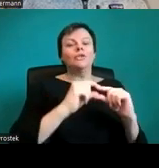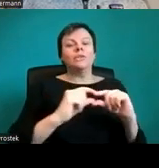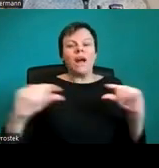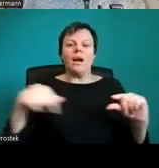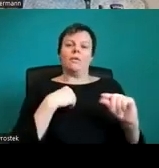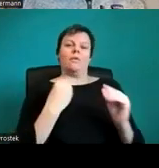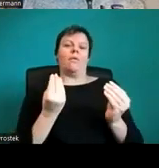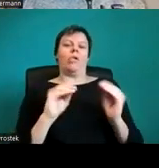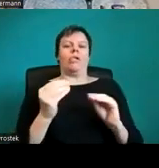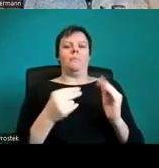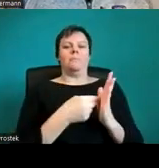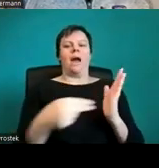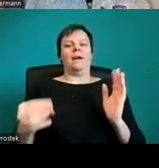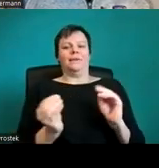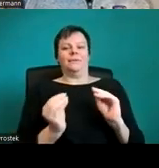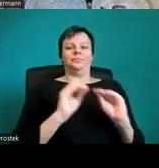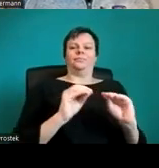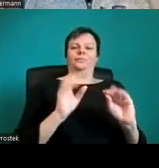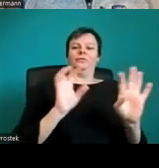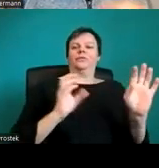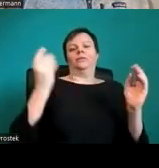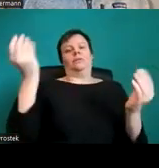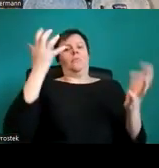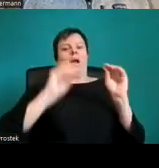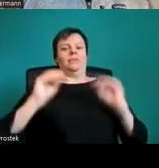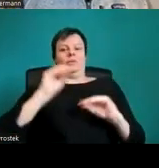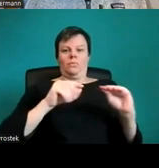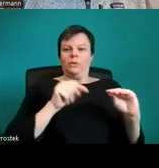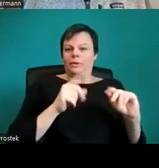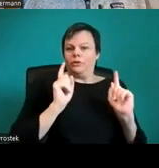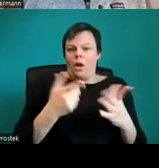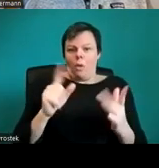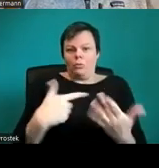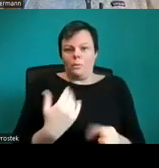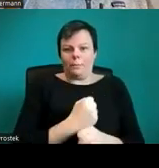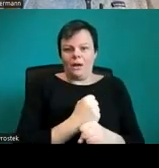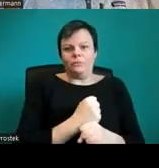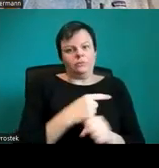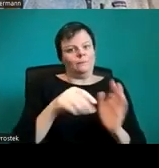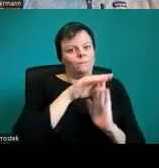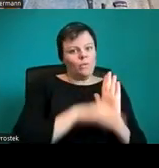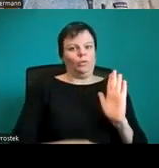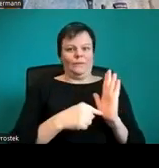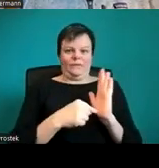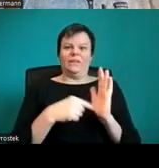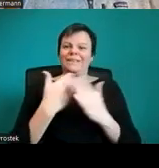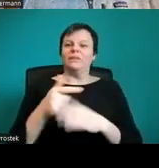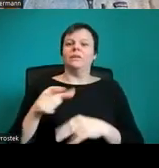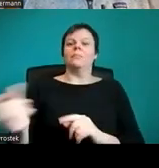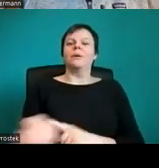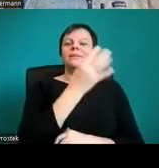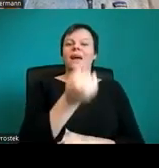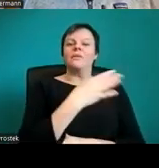bei der Präsentationsansicht der Lesefluss nicht gestört wird. Hier in der Bearbeitungsansicht, hier kann ich mir das aber